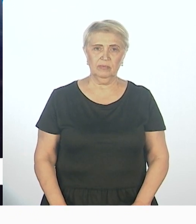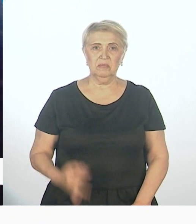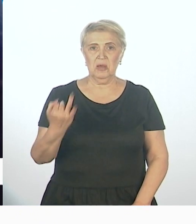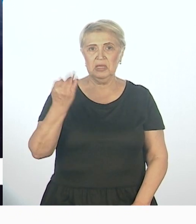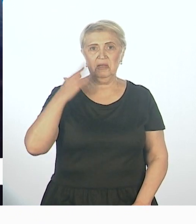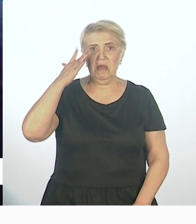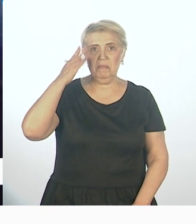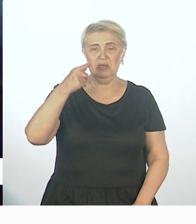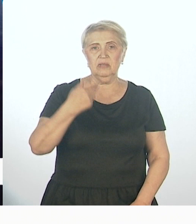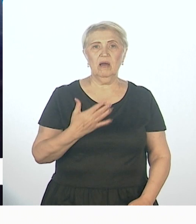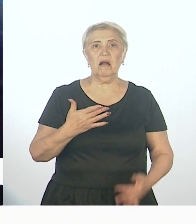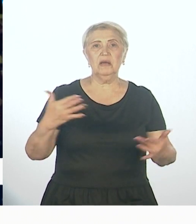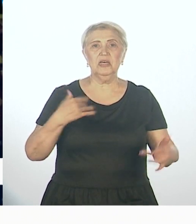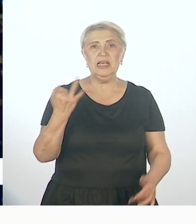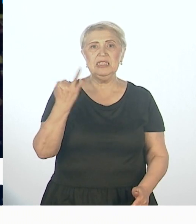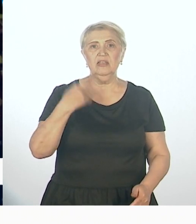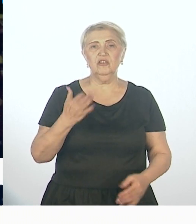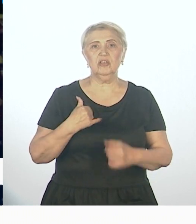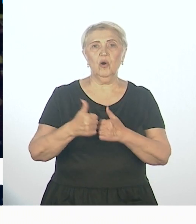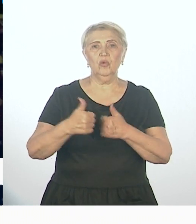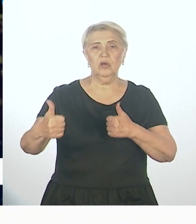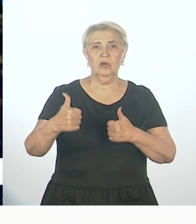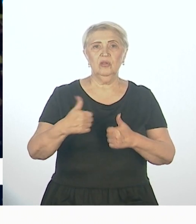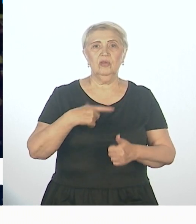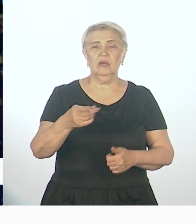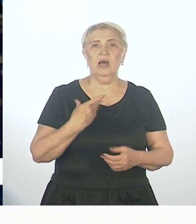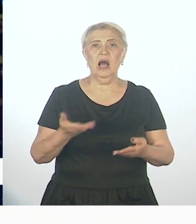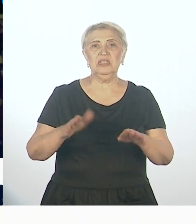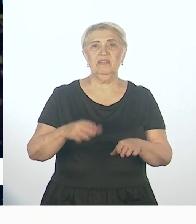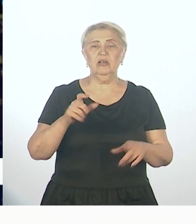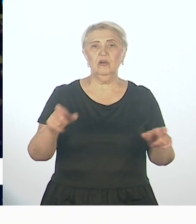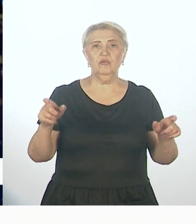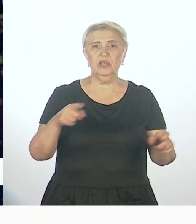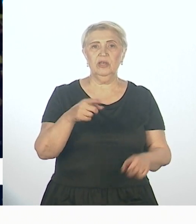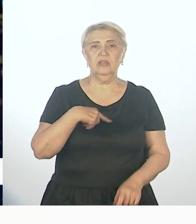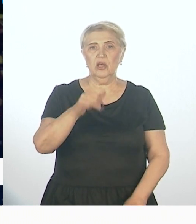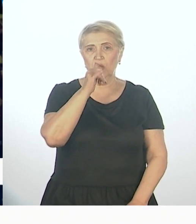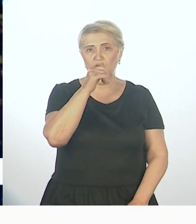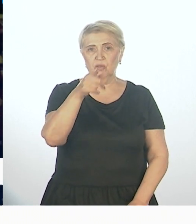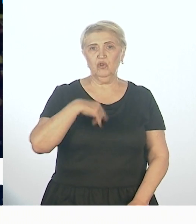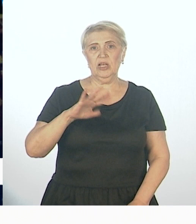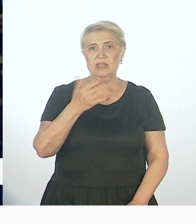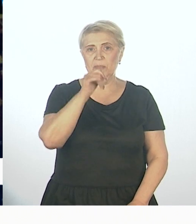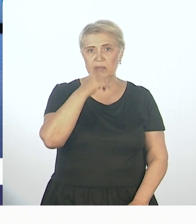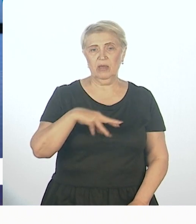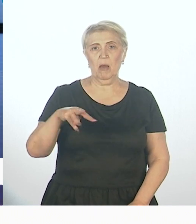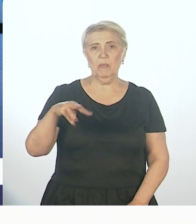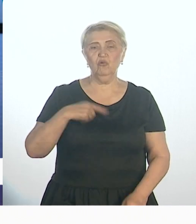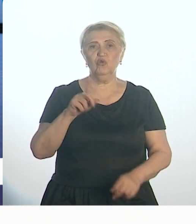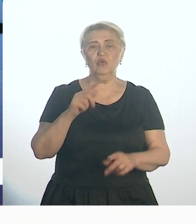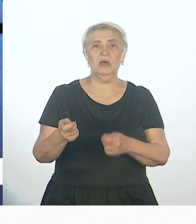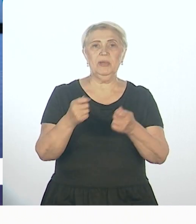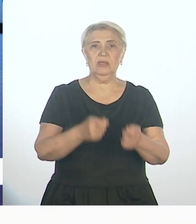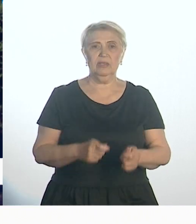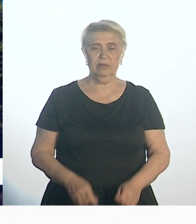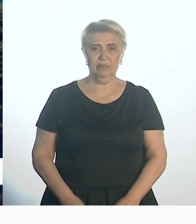историческая удаленность заставляла когда-то здесь людей просто не сможешь за пять минут чего-то откуда-то привезти. Надо